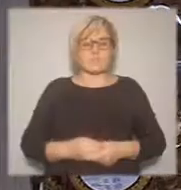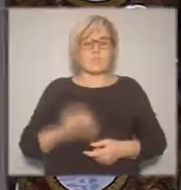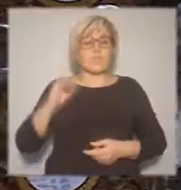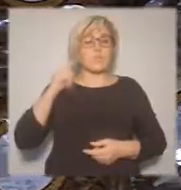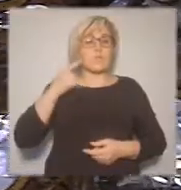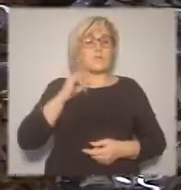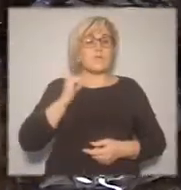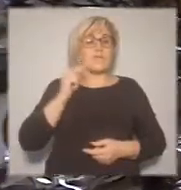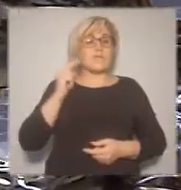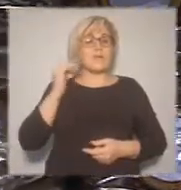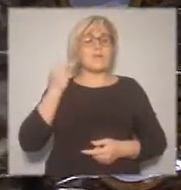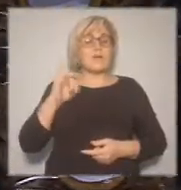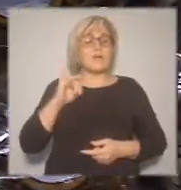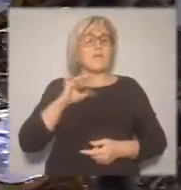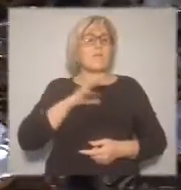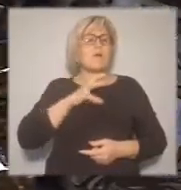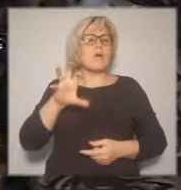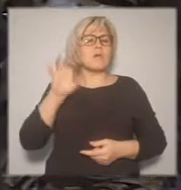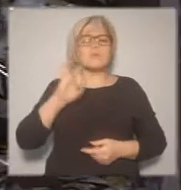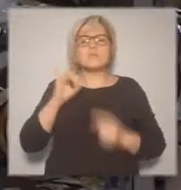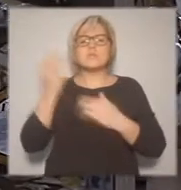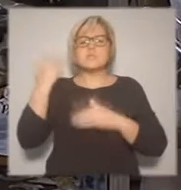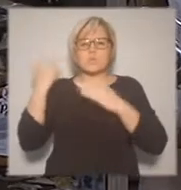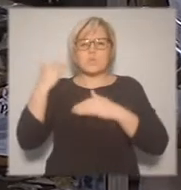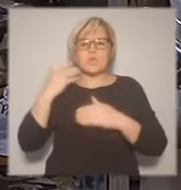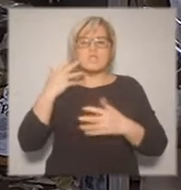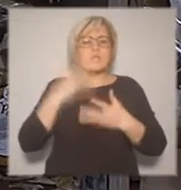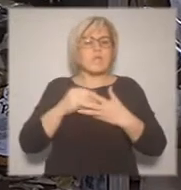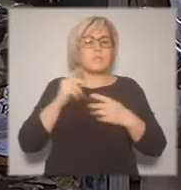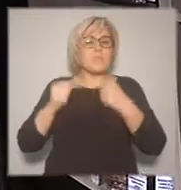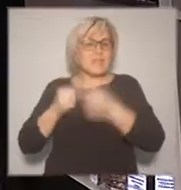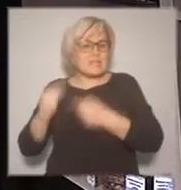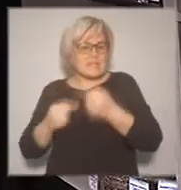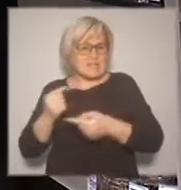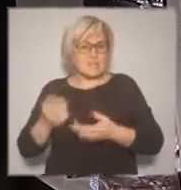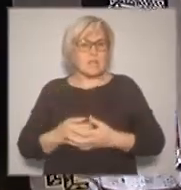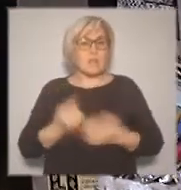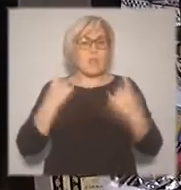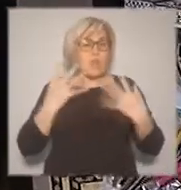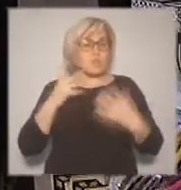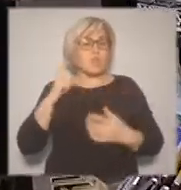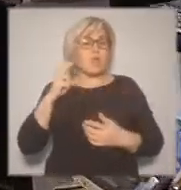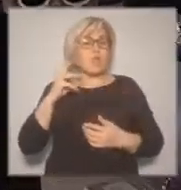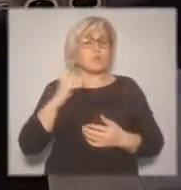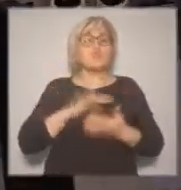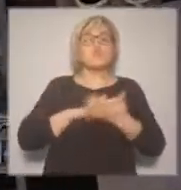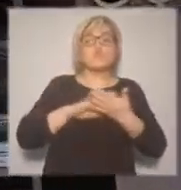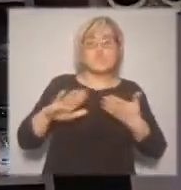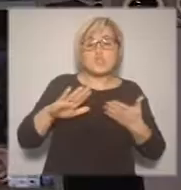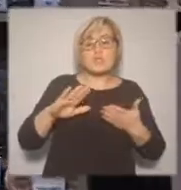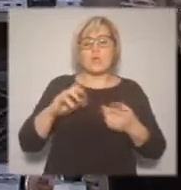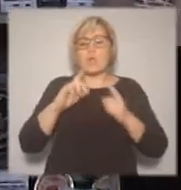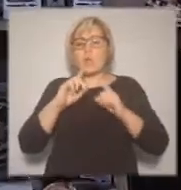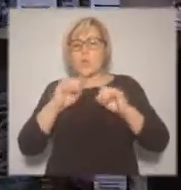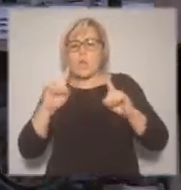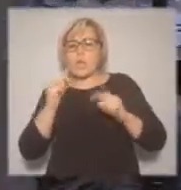Югра – край с богатой историей, своими традициями, коренными народами и, конечно, экологически чистыми уникальными продуктами. Рыба,